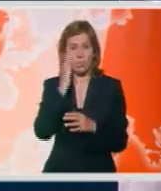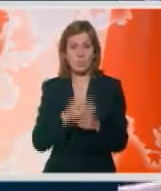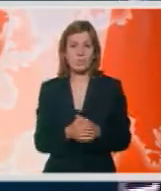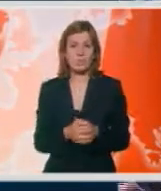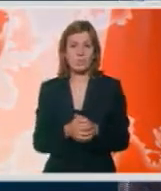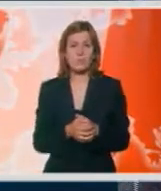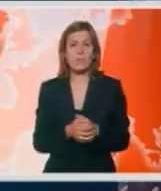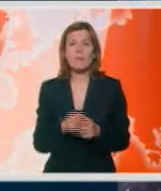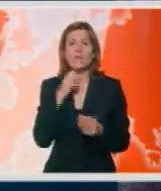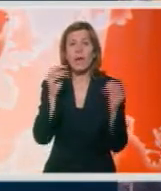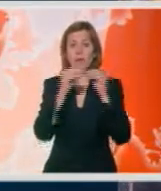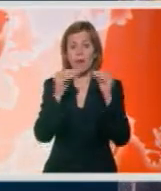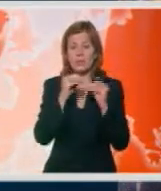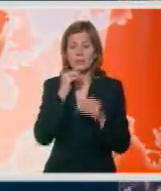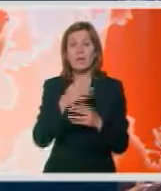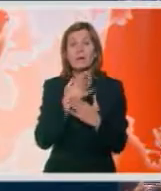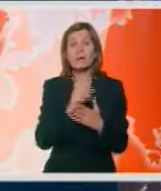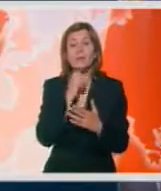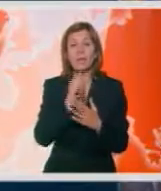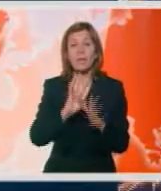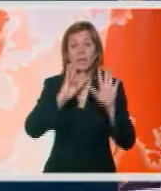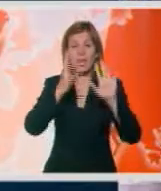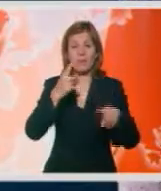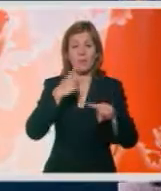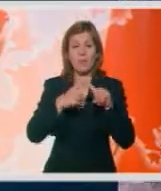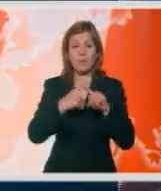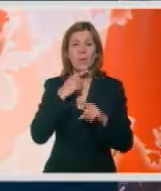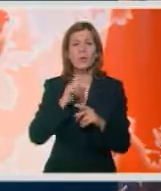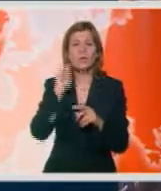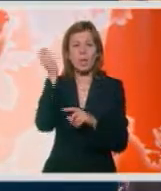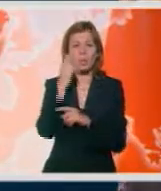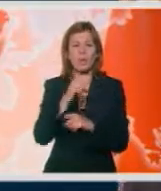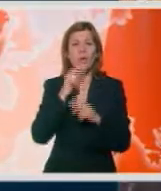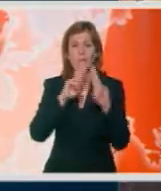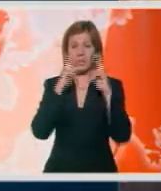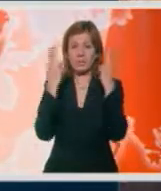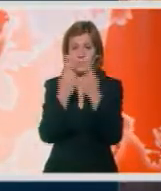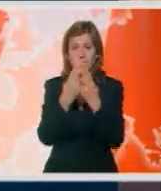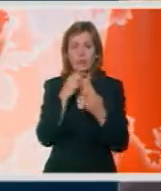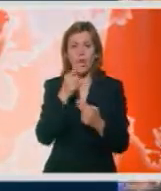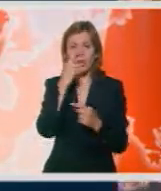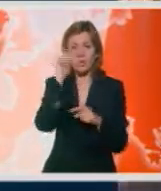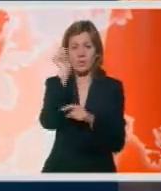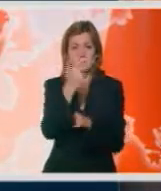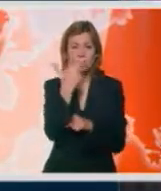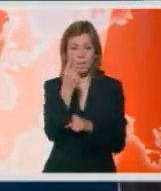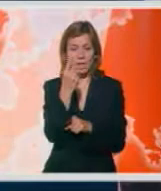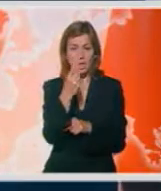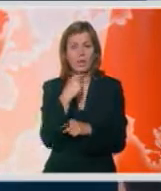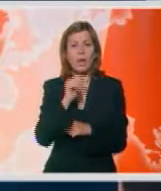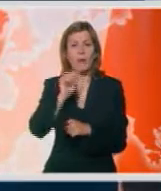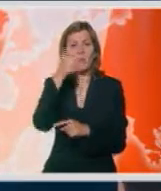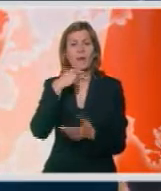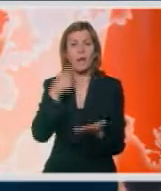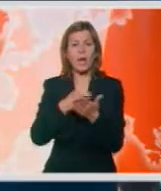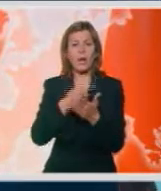Brazil je odbranio titulu na završnom turniru i deveti put je šampion svetske ligje. Brazilice su pobedili Rusiju 3-1, osvojili su prvu nagradu